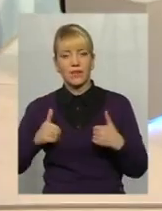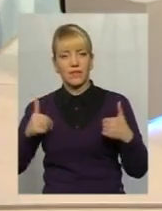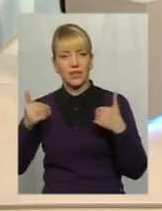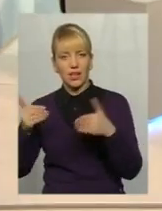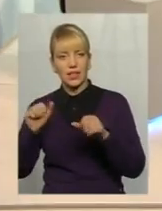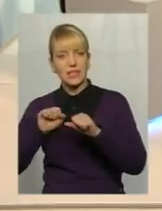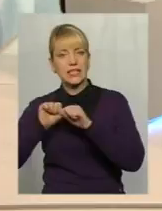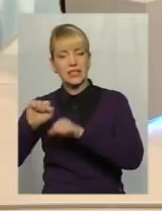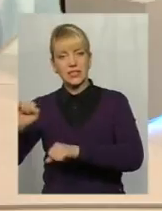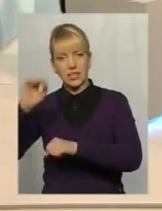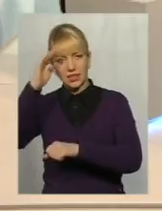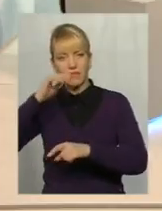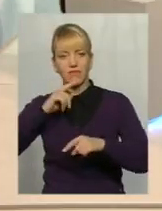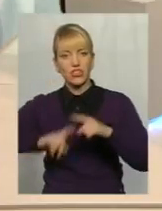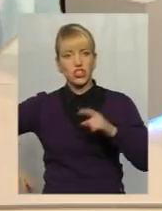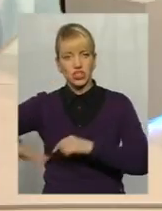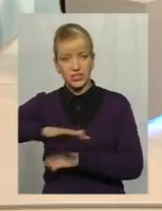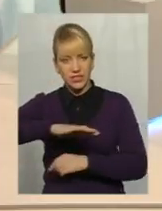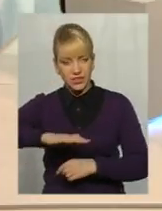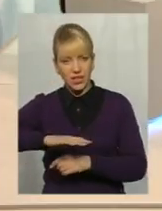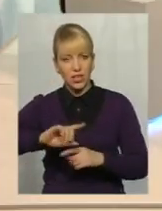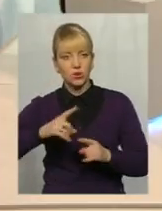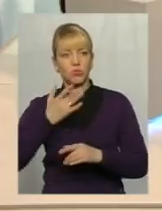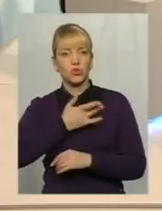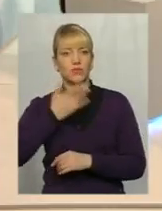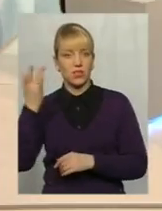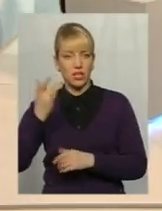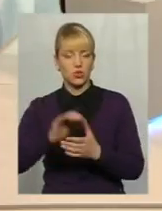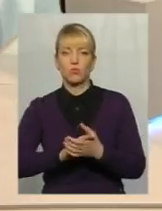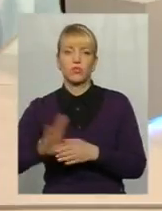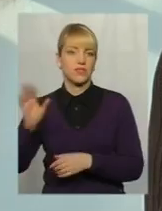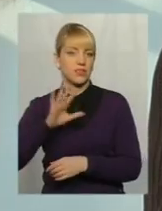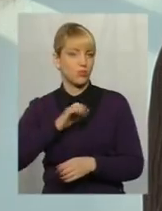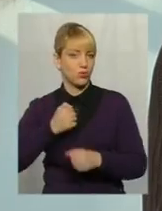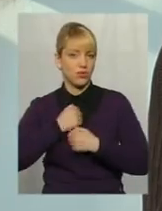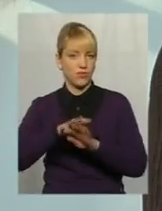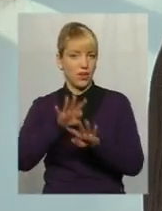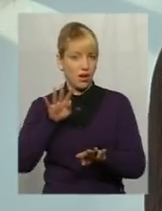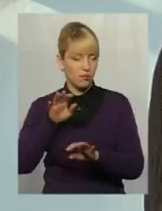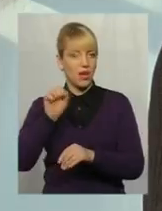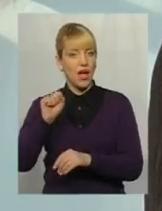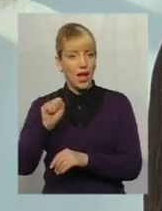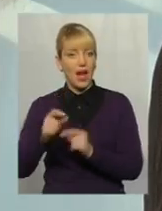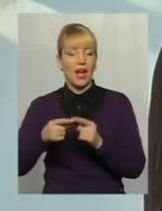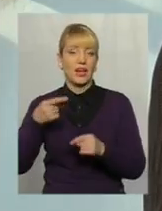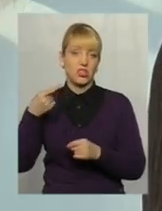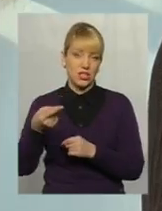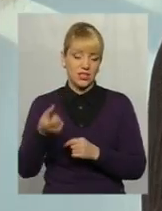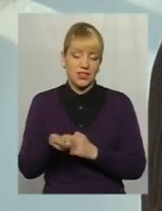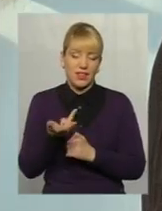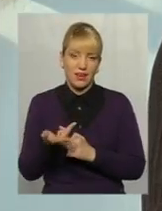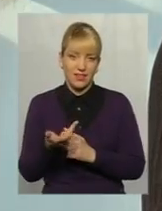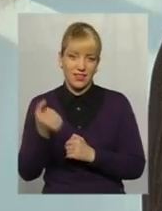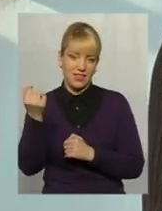вітчизні, тому що в Радянському Союзі всі майже служили в радянській армії. Ну, а через декілька тижнів